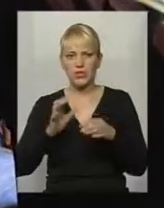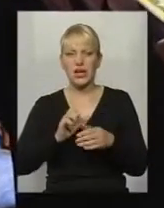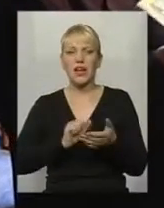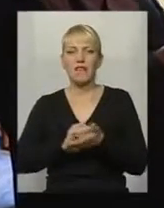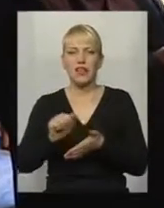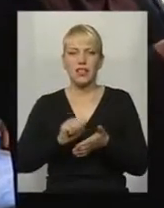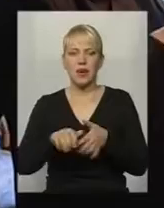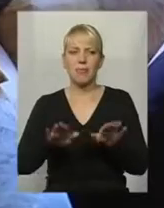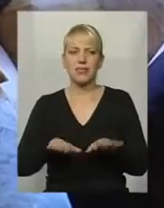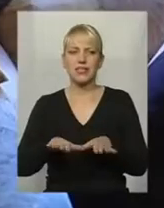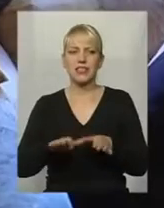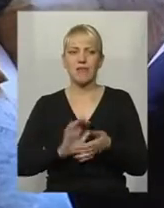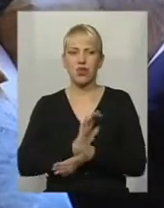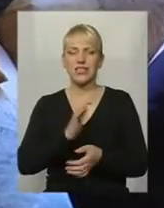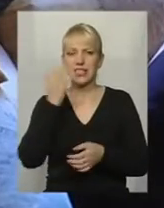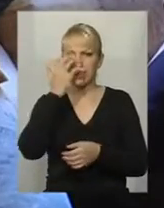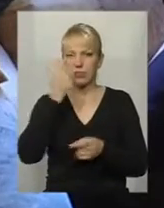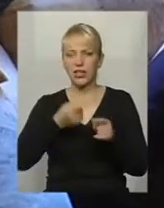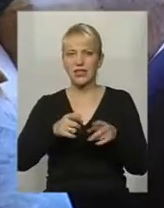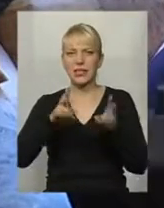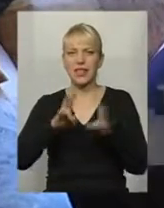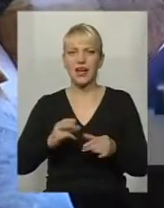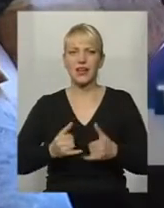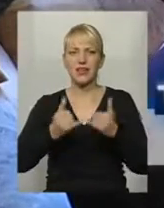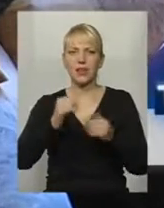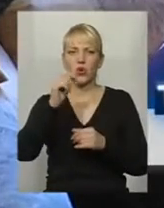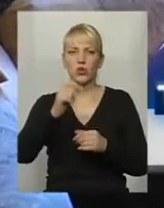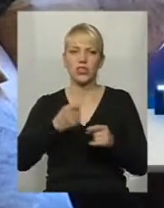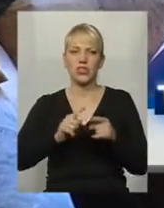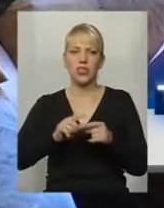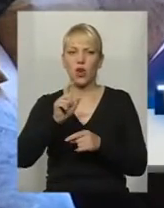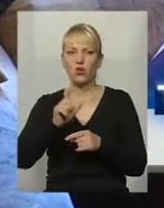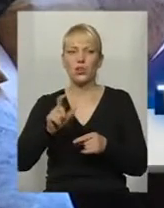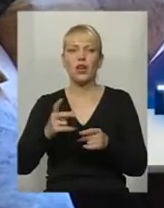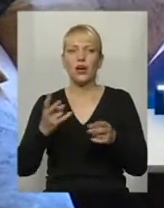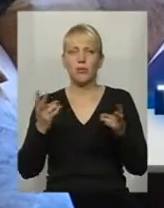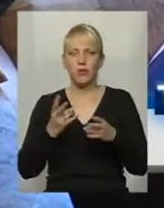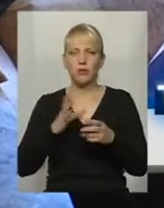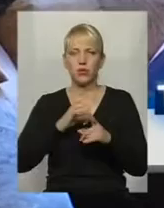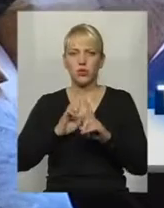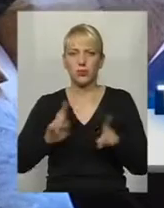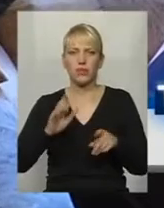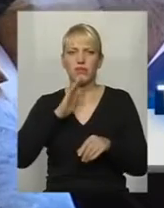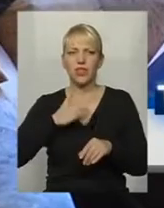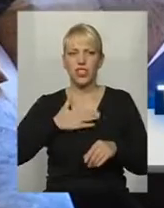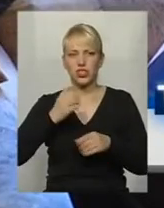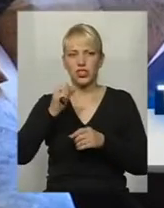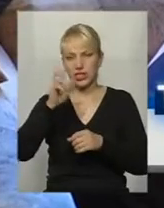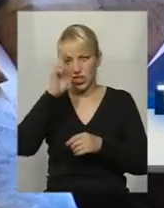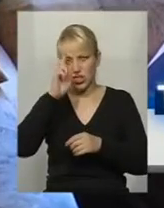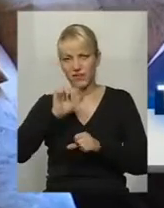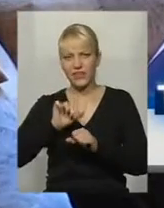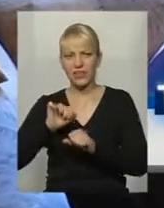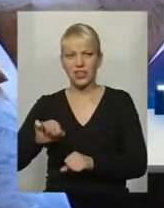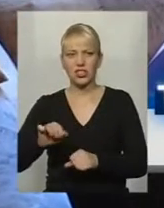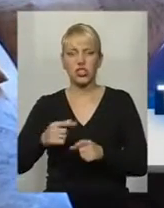місцевої газети. Сліпота – це трагедія для людини, і ці люди повинні особливо, бо мають бути в нашій державі захищені. От